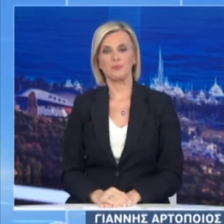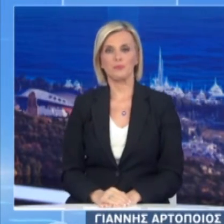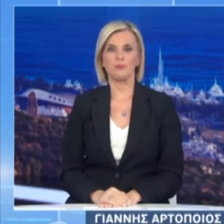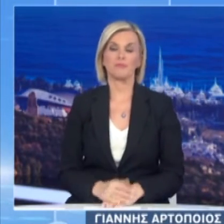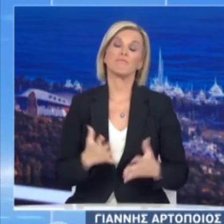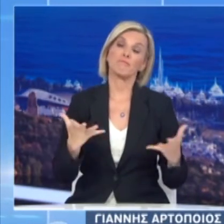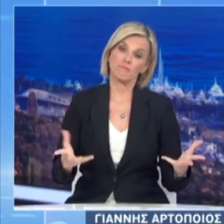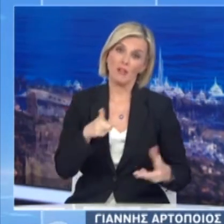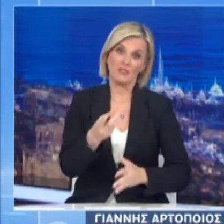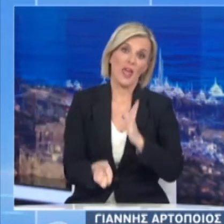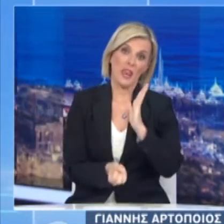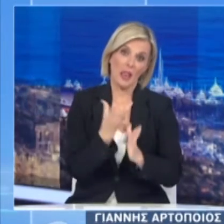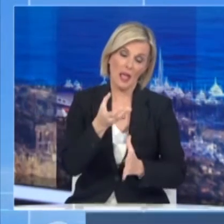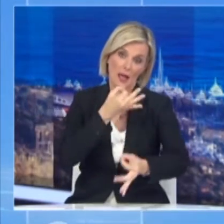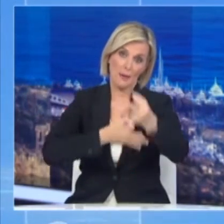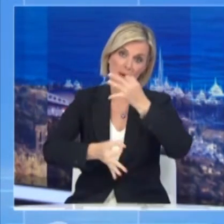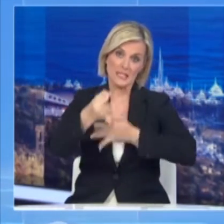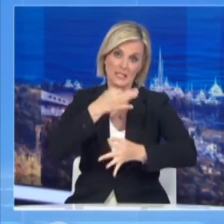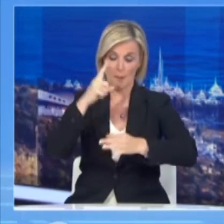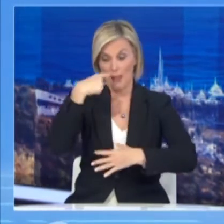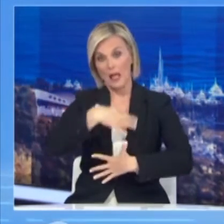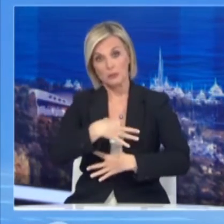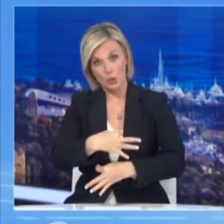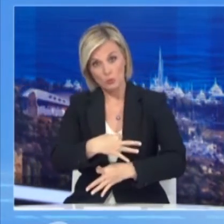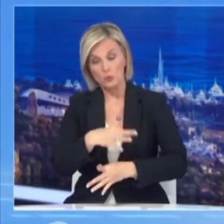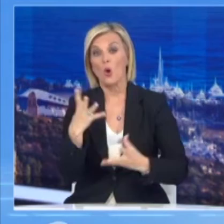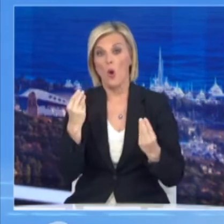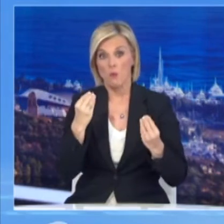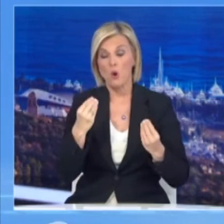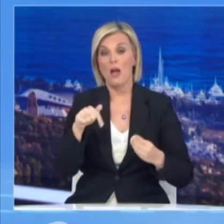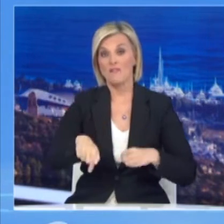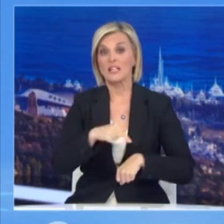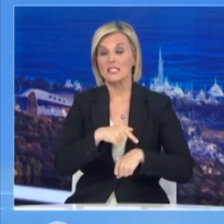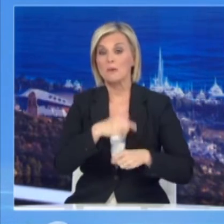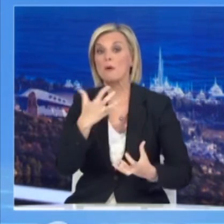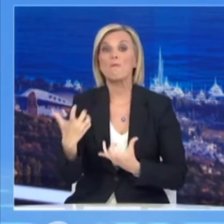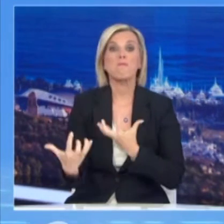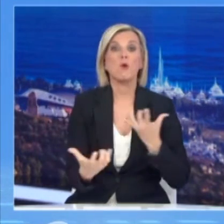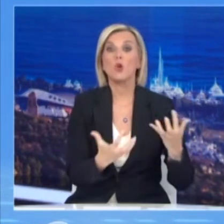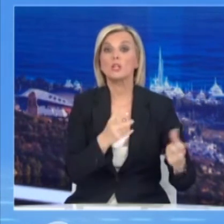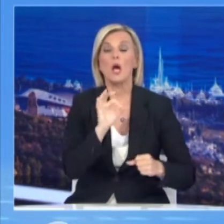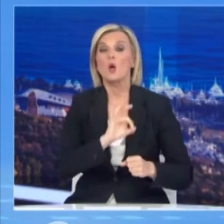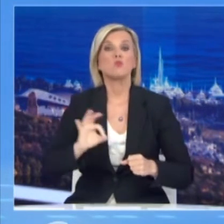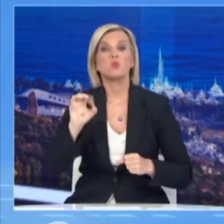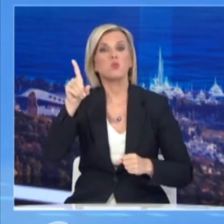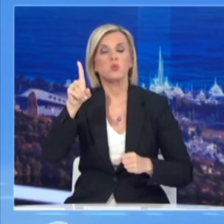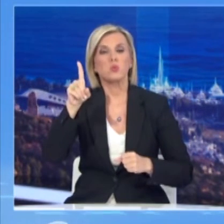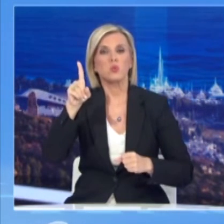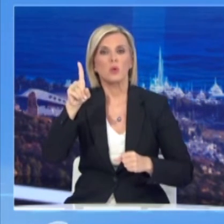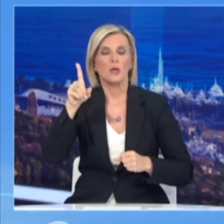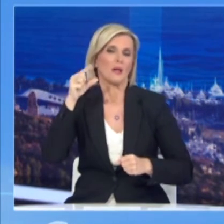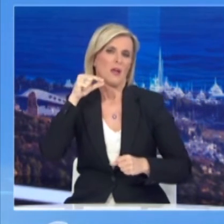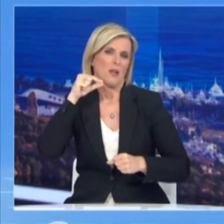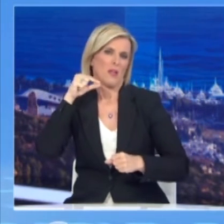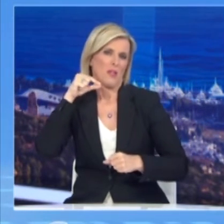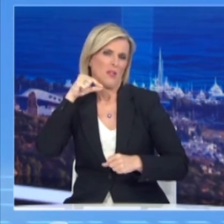Έτσι λοιπόν κυρίες και κύριοι όπως ακούσαμε η πιο ανησυχητική πυρκαγιά που είναι σε εξέλιξη αυτή την ώρα είναι στο Σερνικάκι Φωκίδας χωρίς να απειλεί